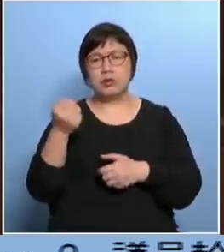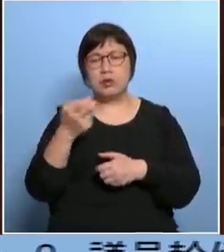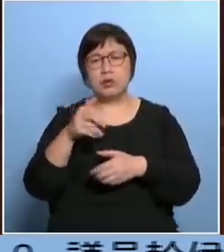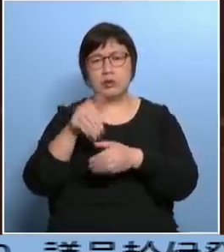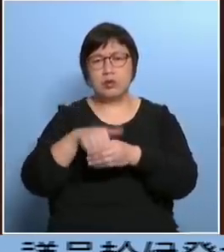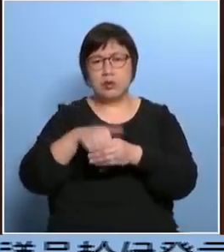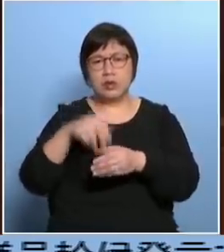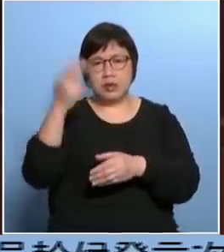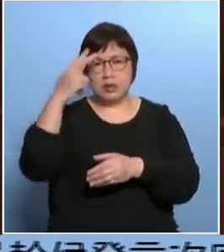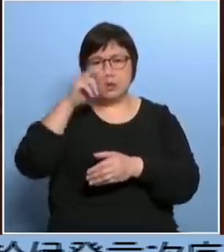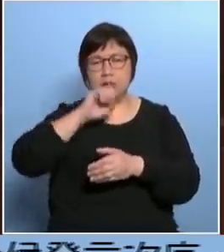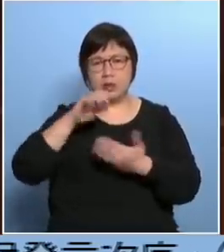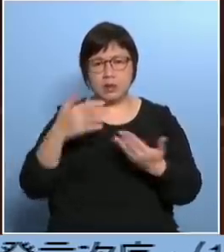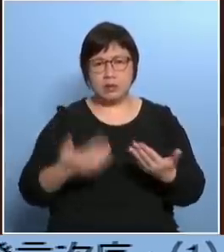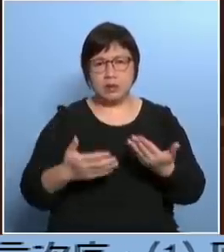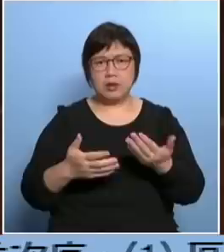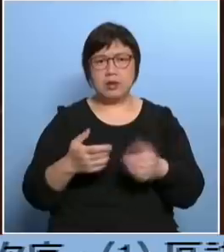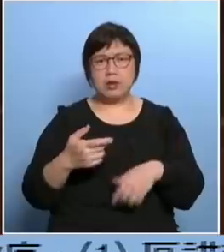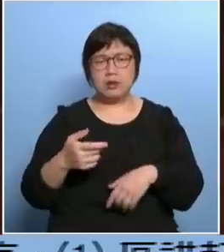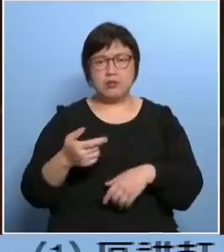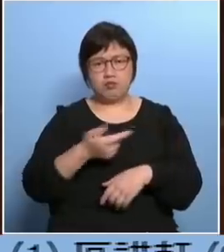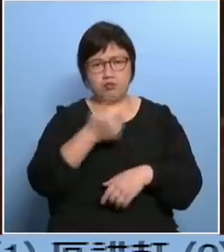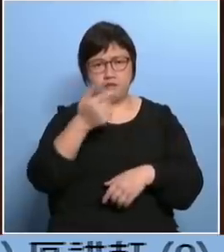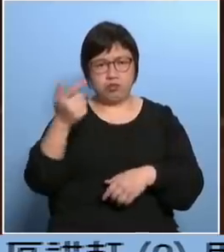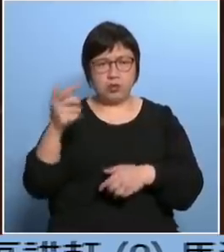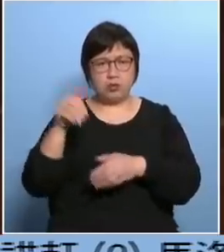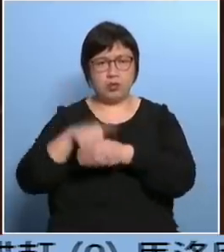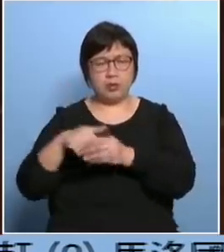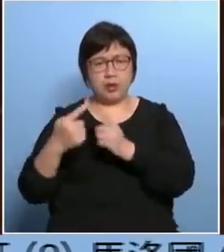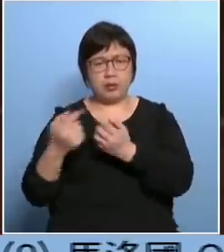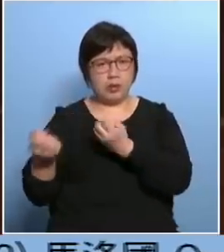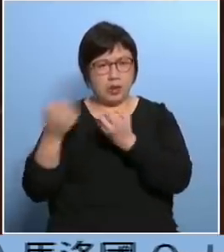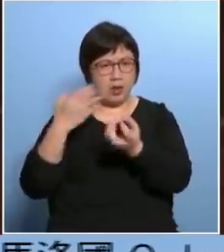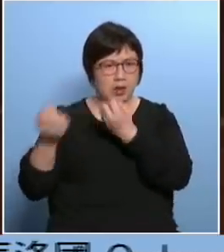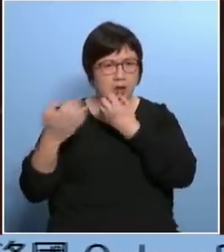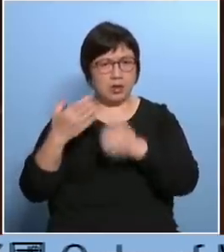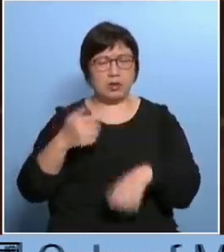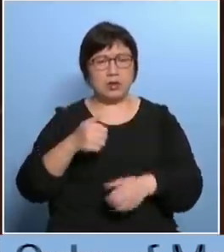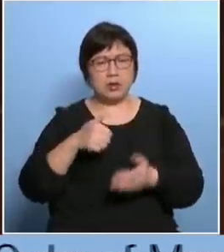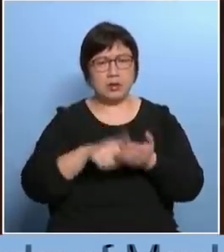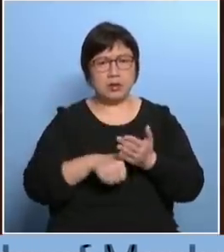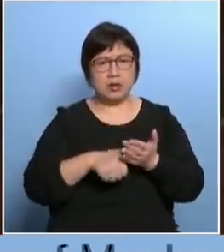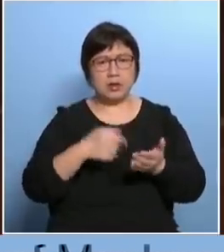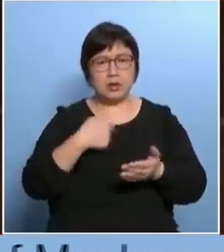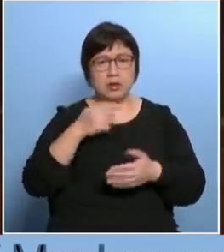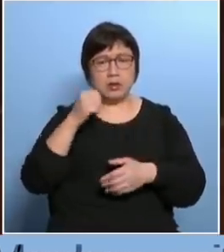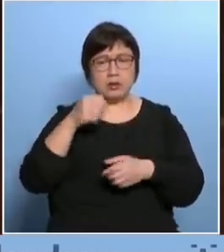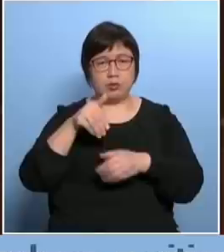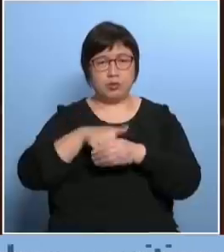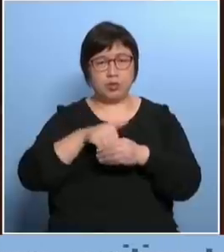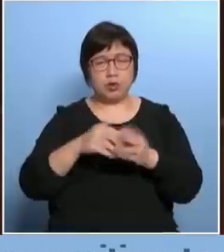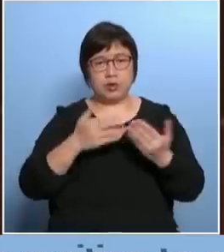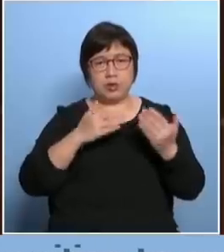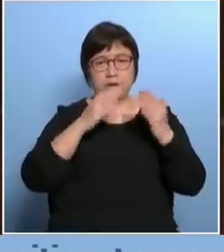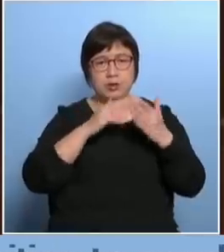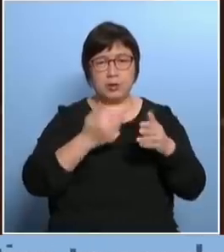整天都说了这次我们收到很多的选民都表示拿个身份证去你知道我们这些选举事务是